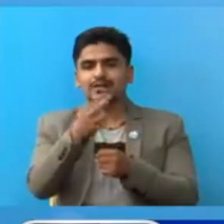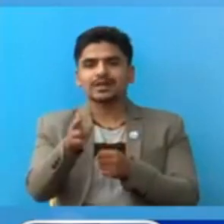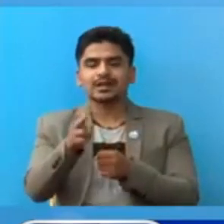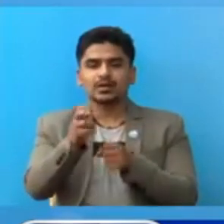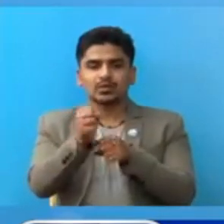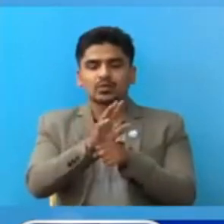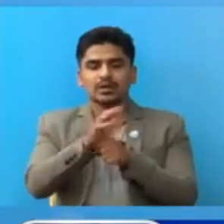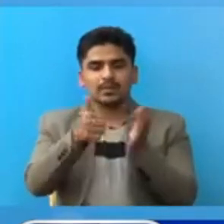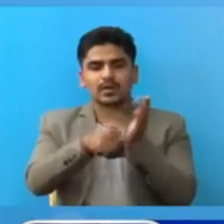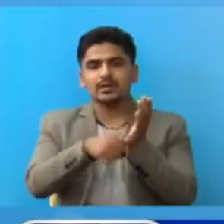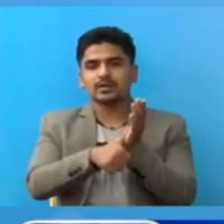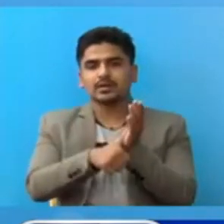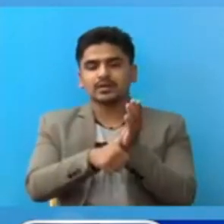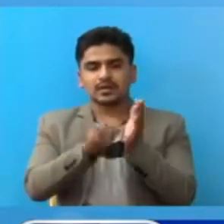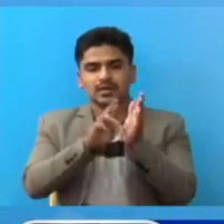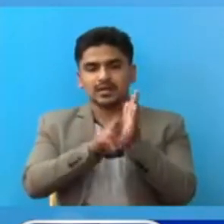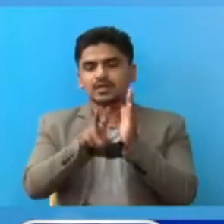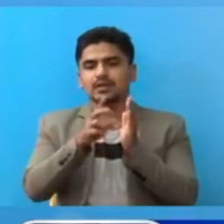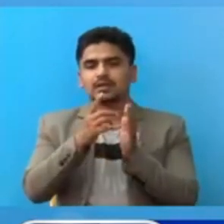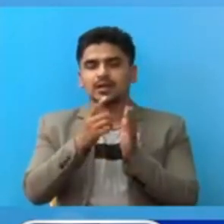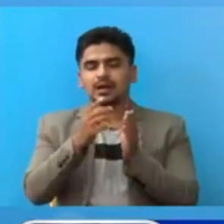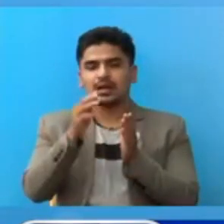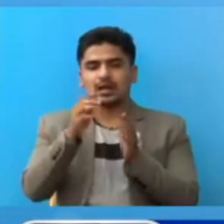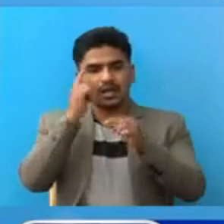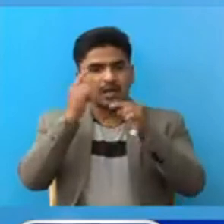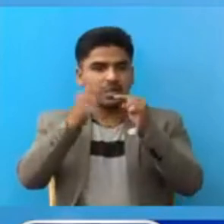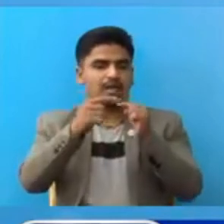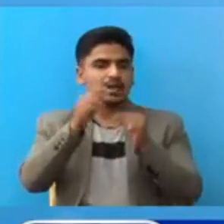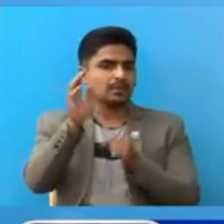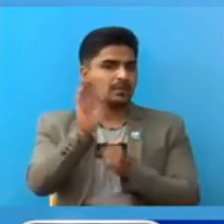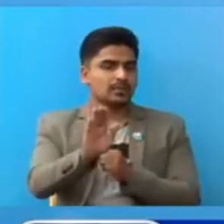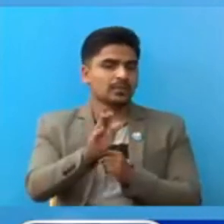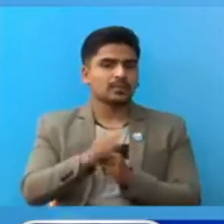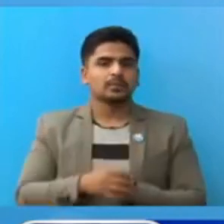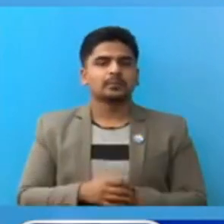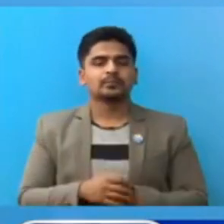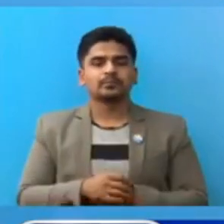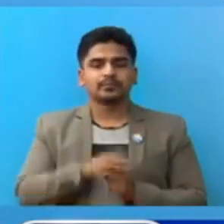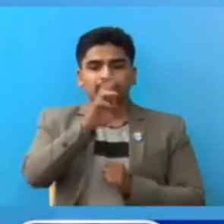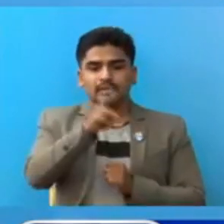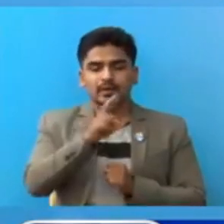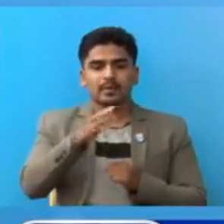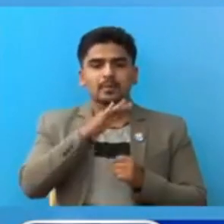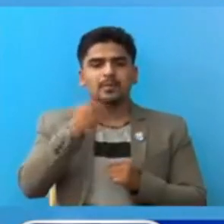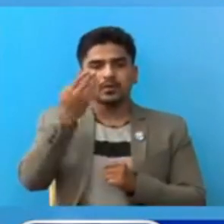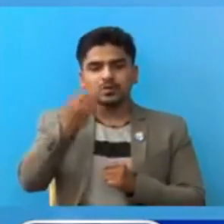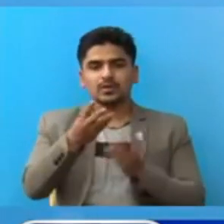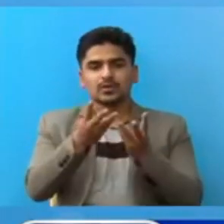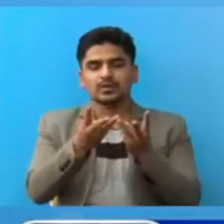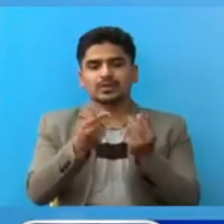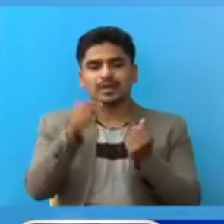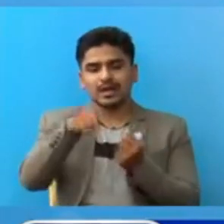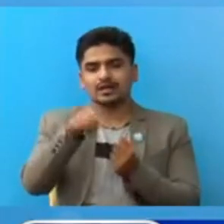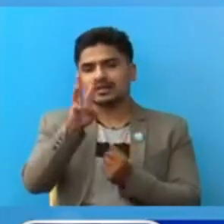कोरोना परिच्छन नतिजा भने नेगेटिव आए को थियो र मिर्तु हुने को संख्या